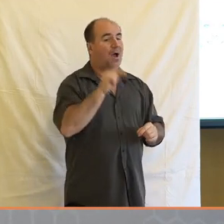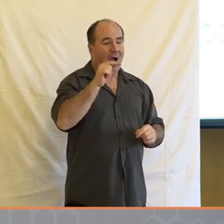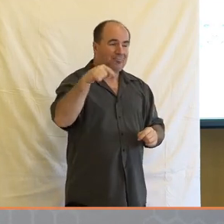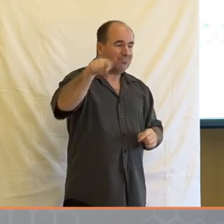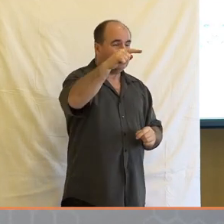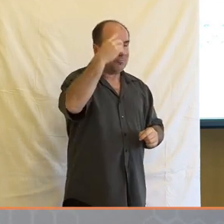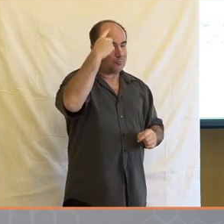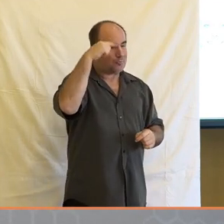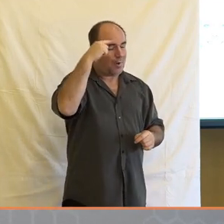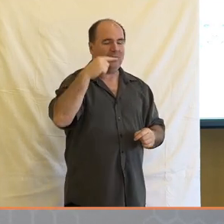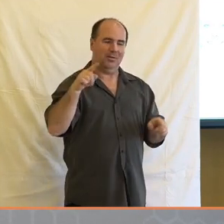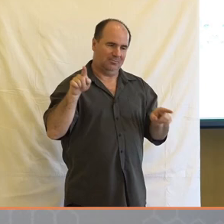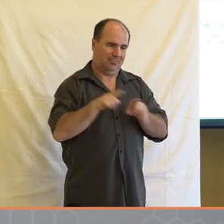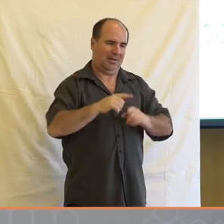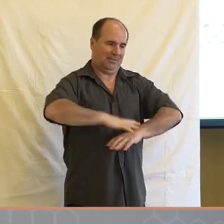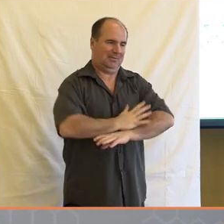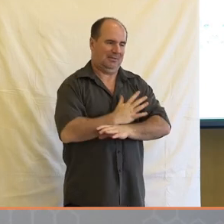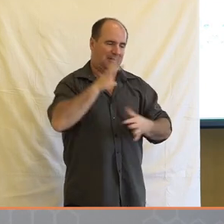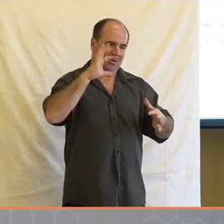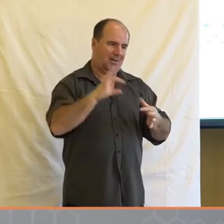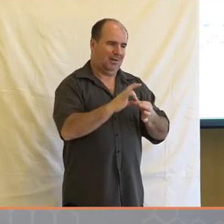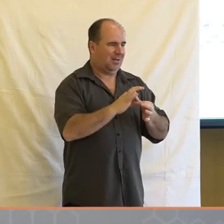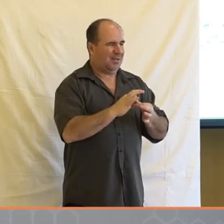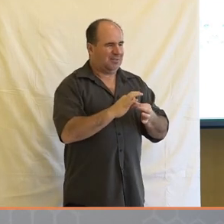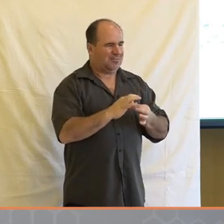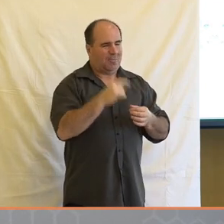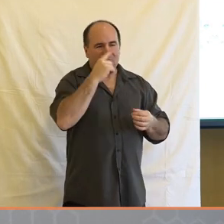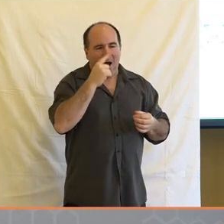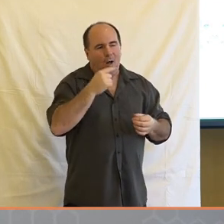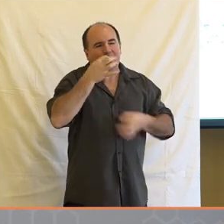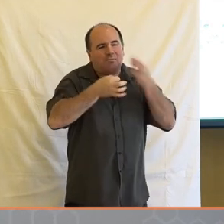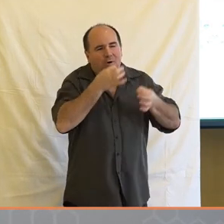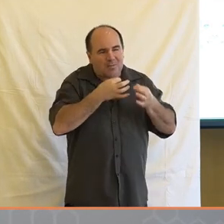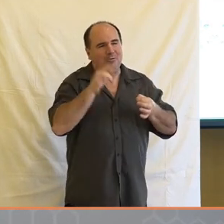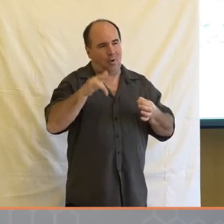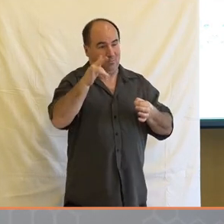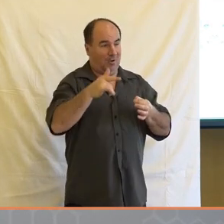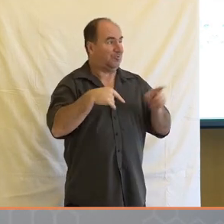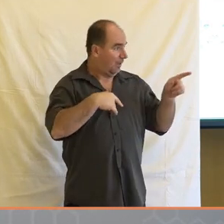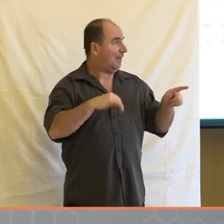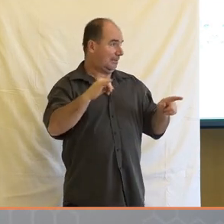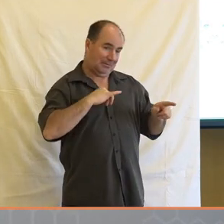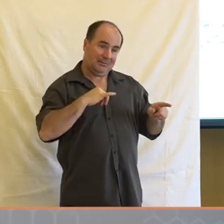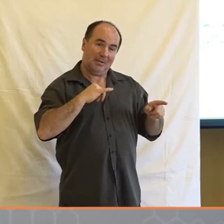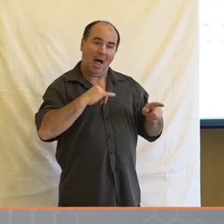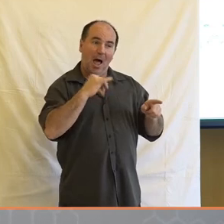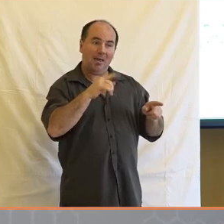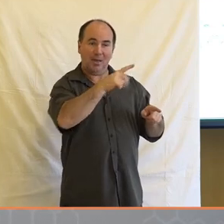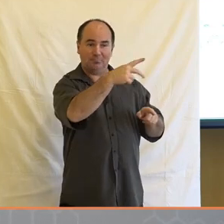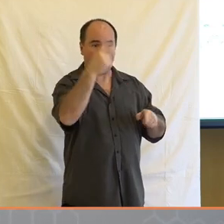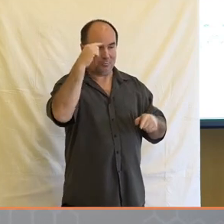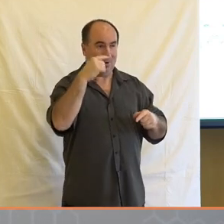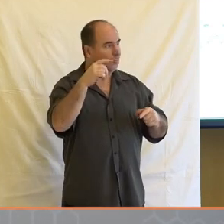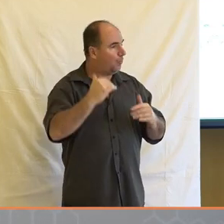v této oblasti, takže s potěšením můžu konstatovat to, že zájem o tyto témata vzrůstá a myslím si, že je to